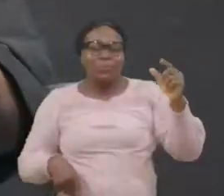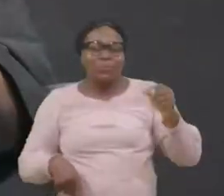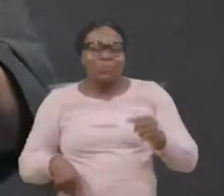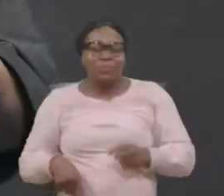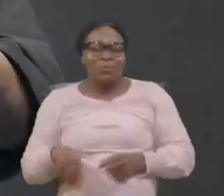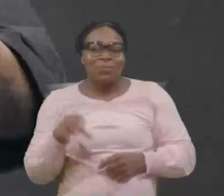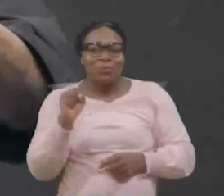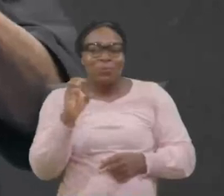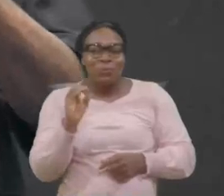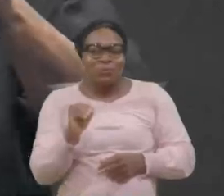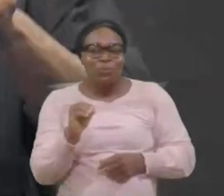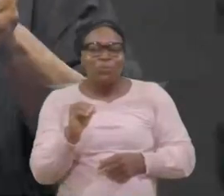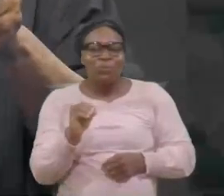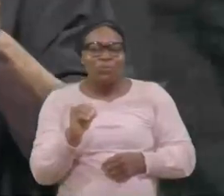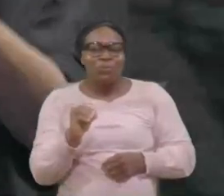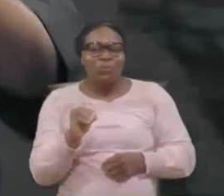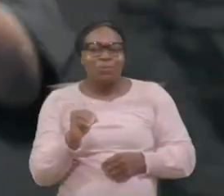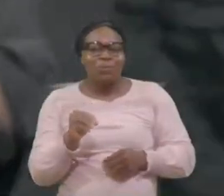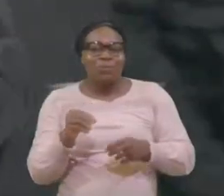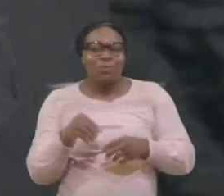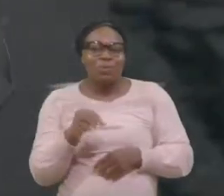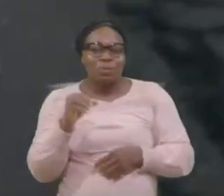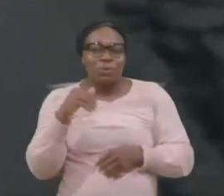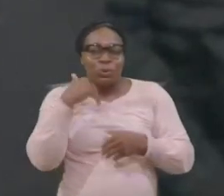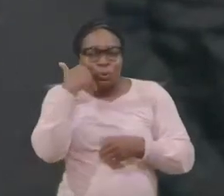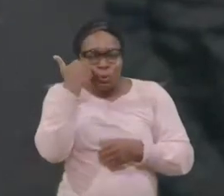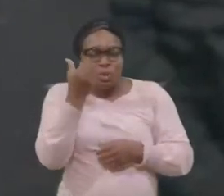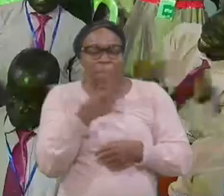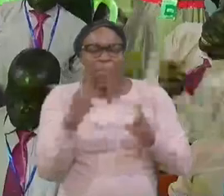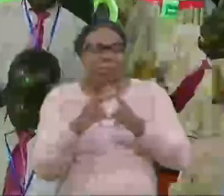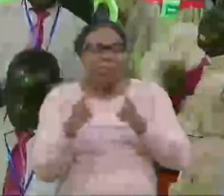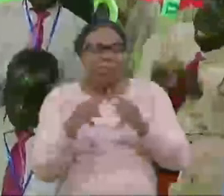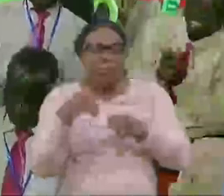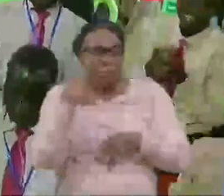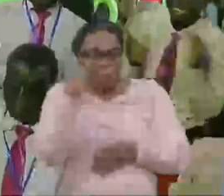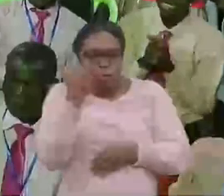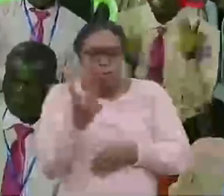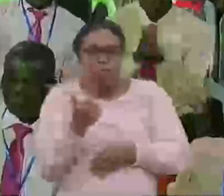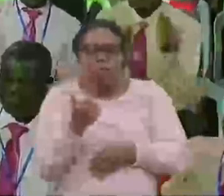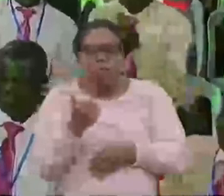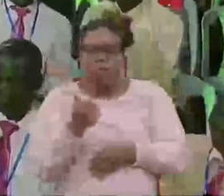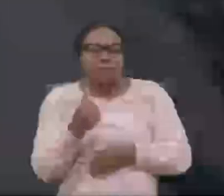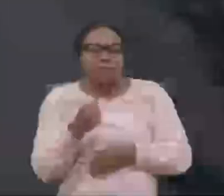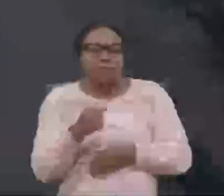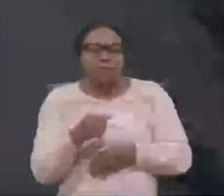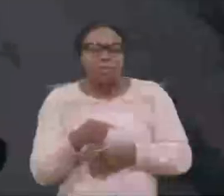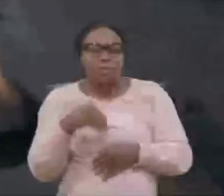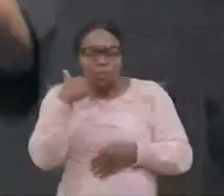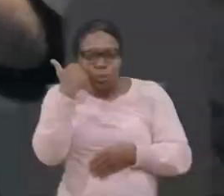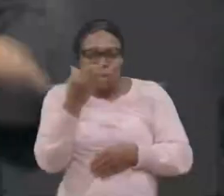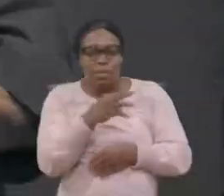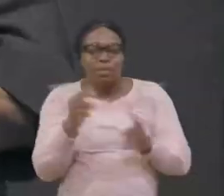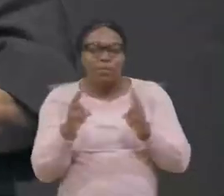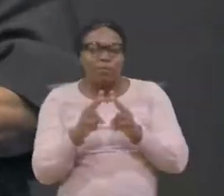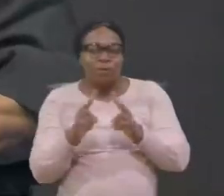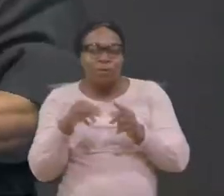bientôt et très bientôt ta guérison arrive bientôt et très